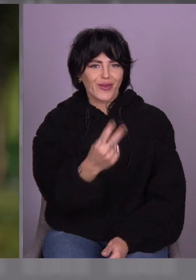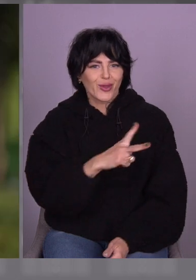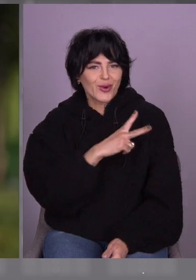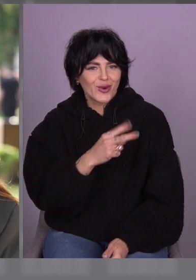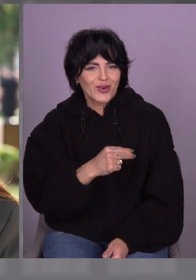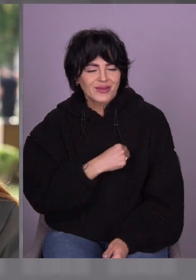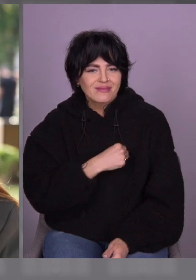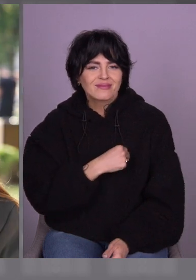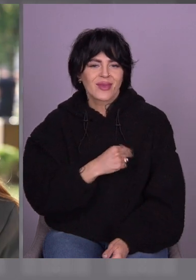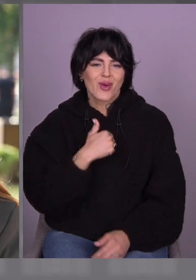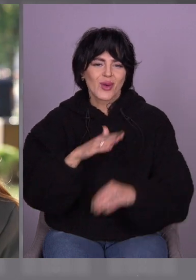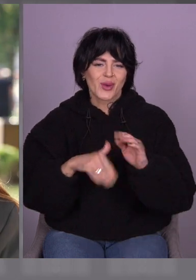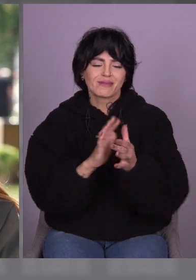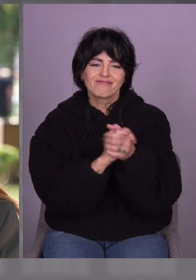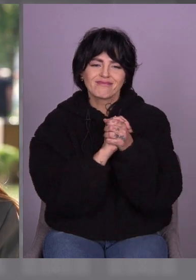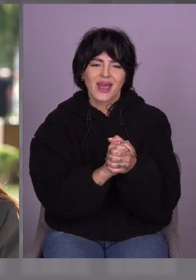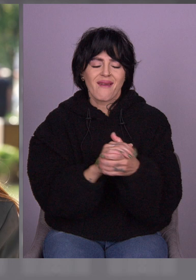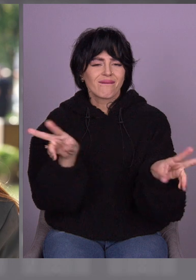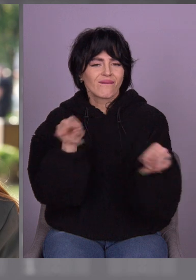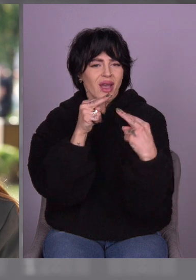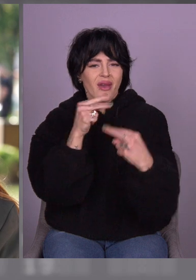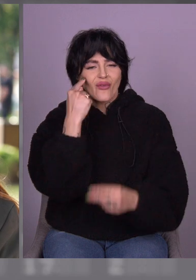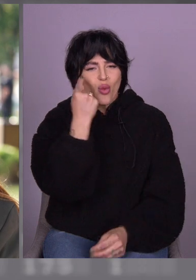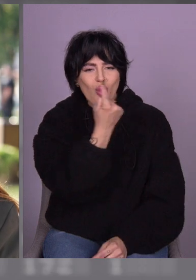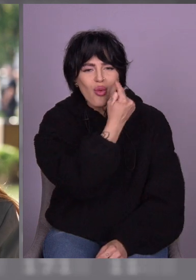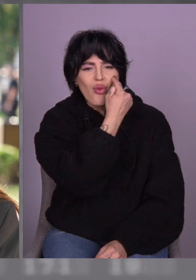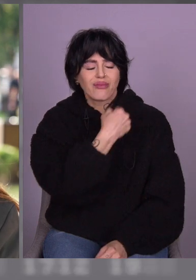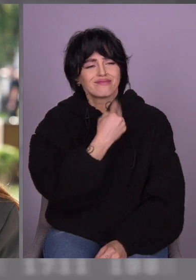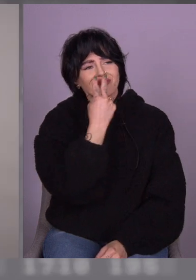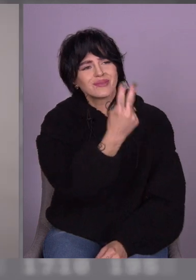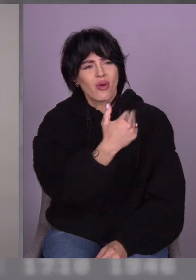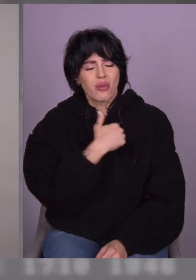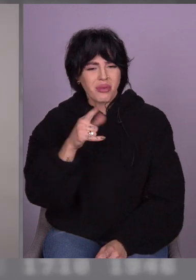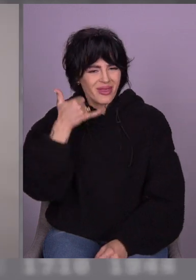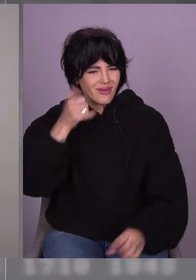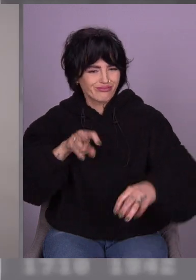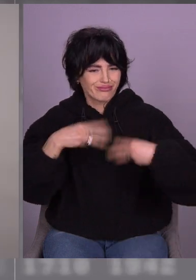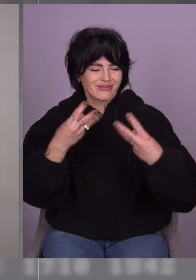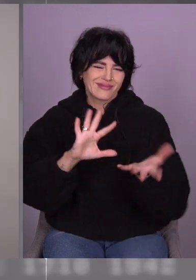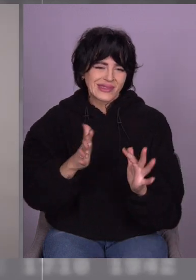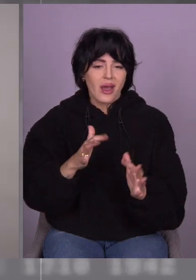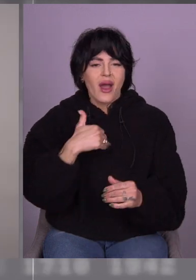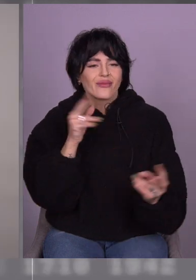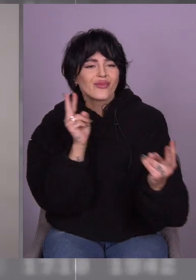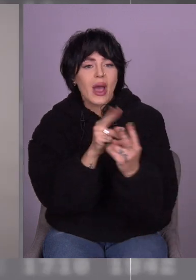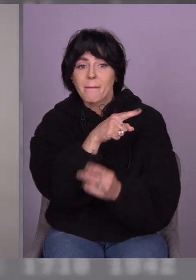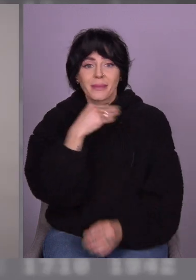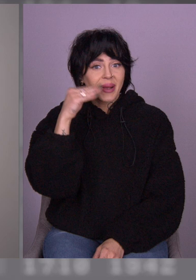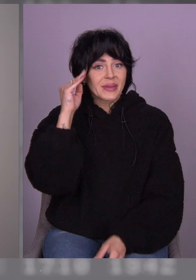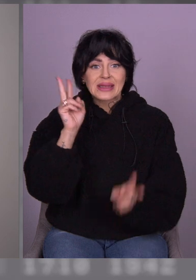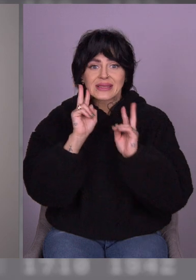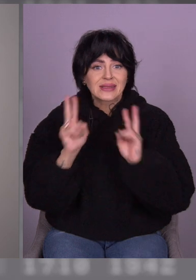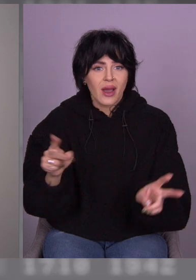Хочу взяти його за руку, подивитися в очі, і я хочу так почути, а не по телефону. Та я взагалі не здогадуюся, що я